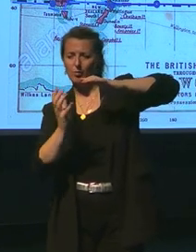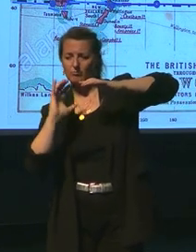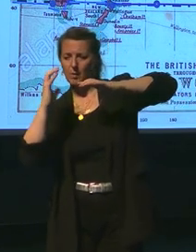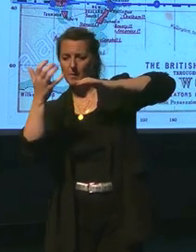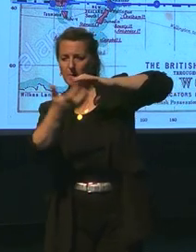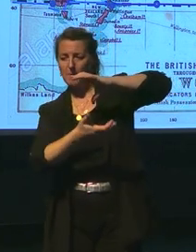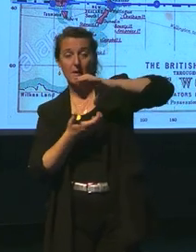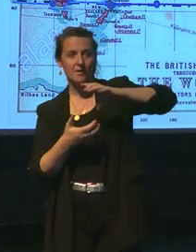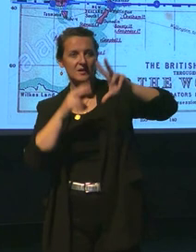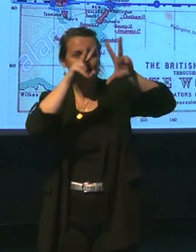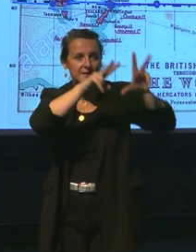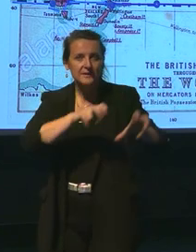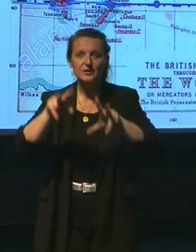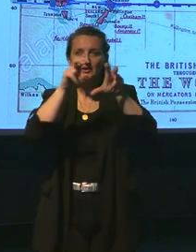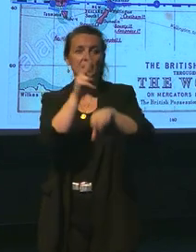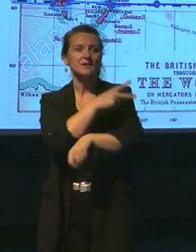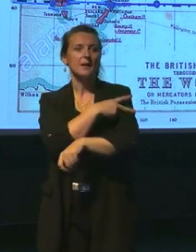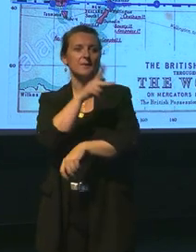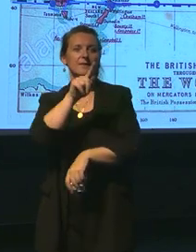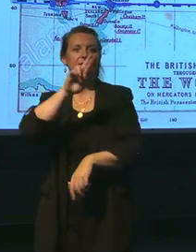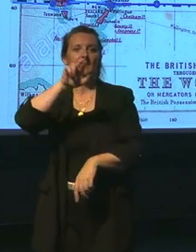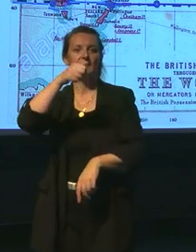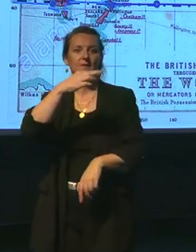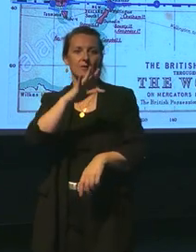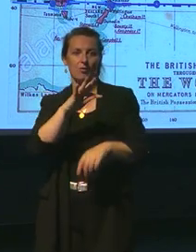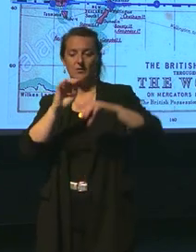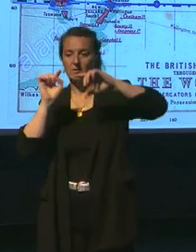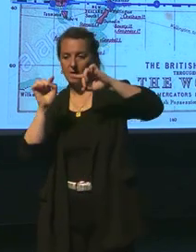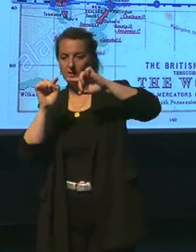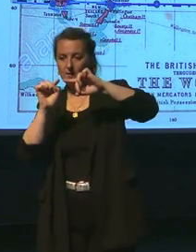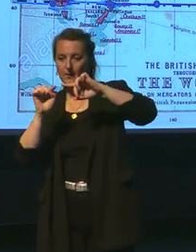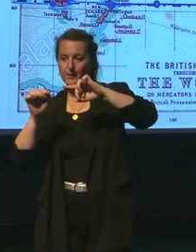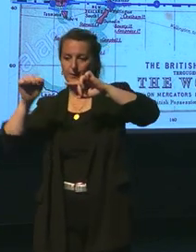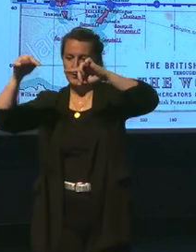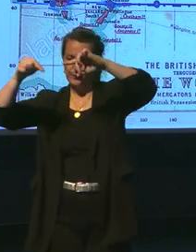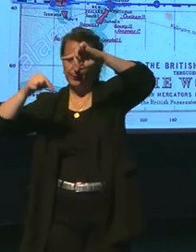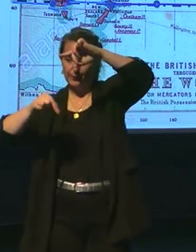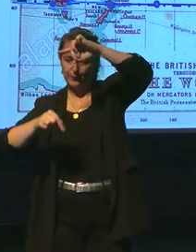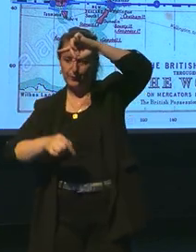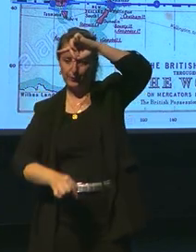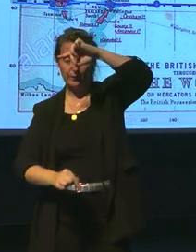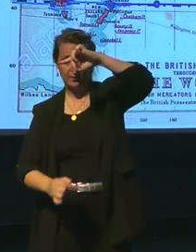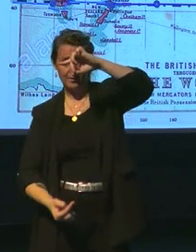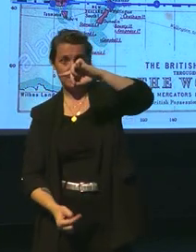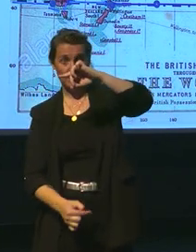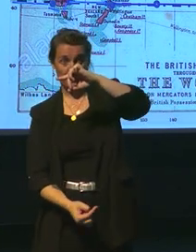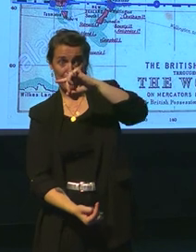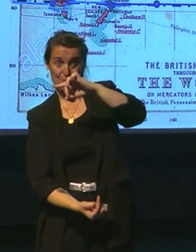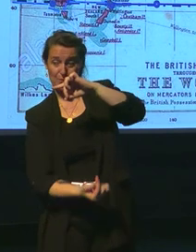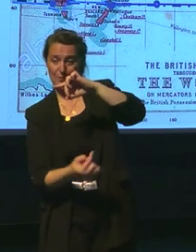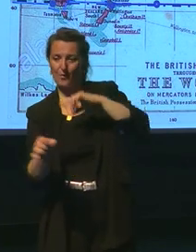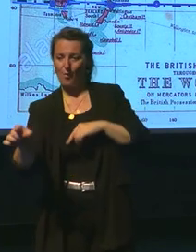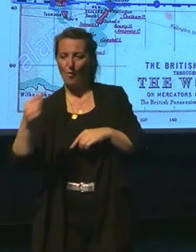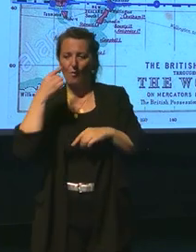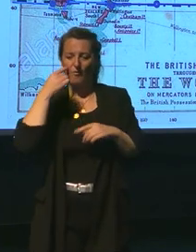recherche du Capitaine Nurem, qui va partir de Glasgow, on va doubler le Cap Horn, s'arrêter à côté de Concepcion, à